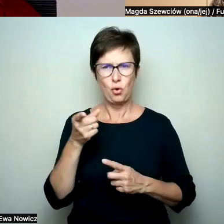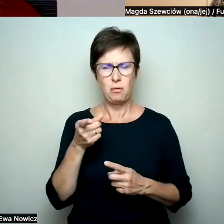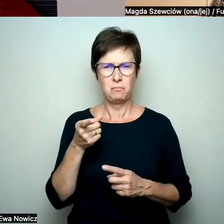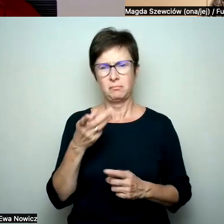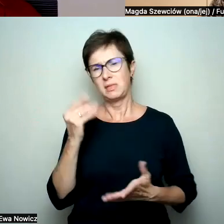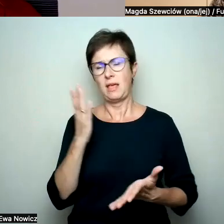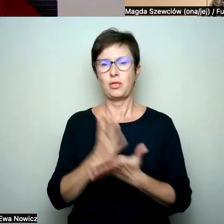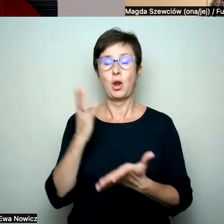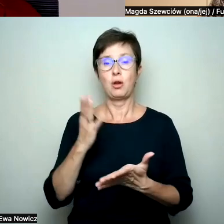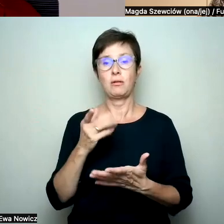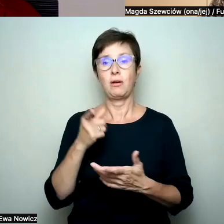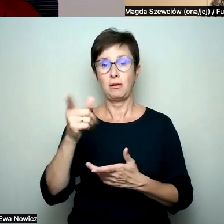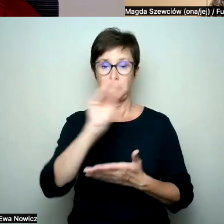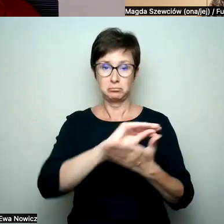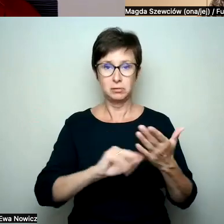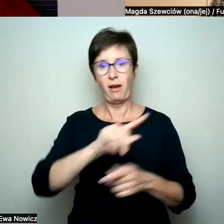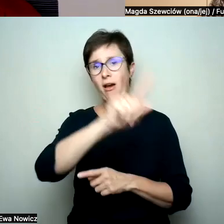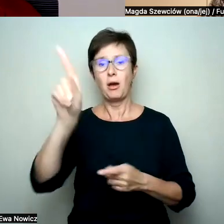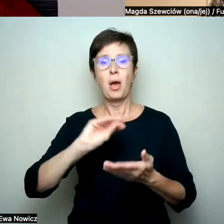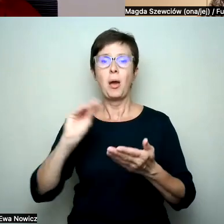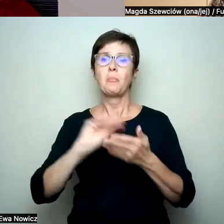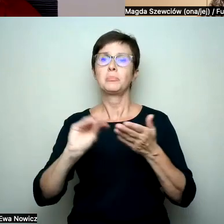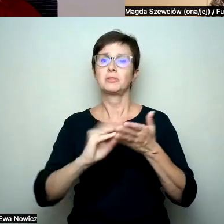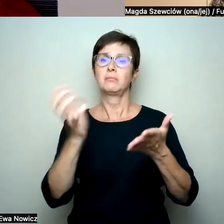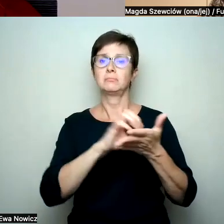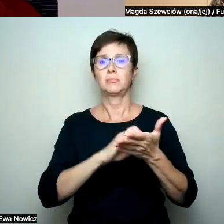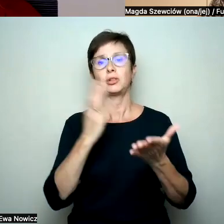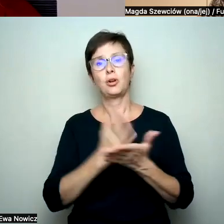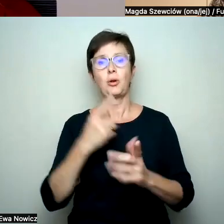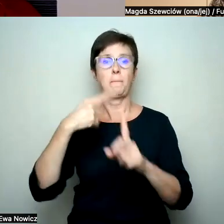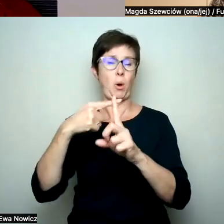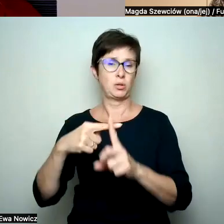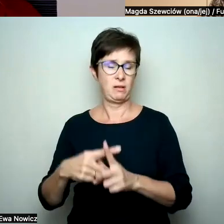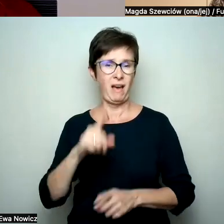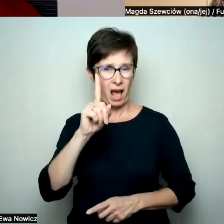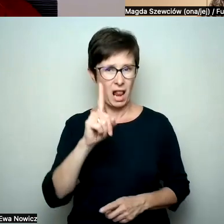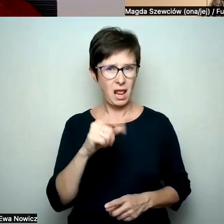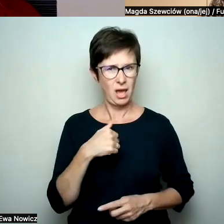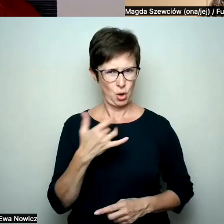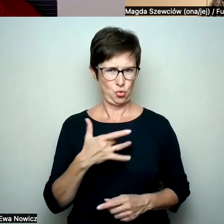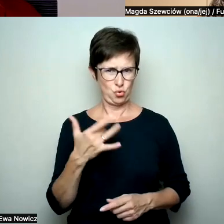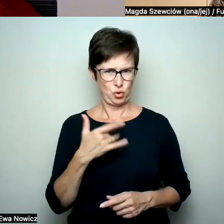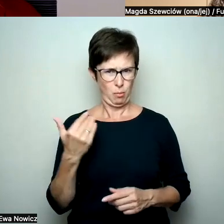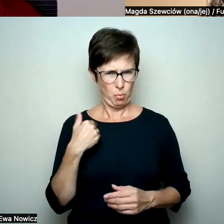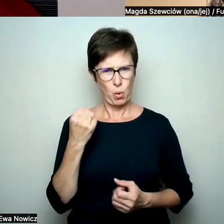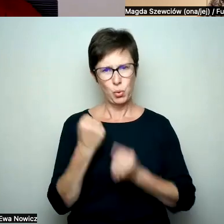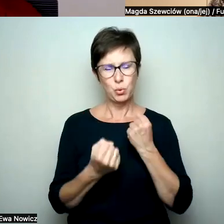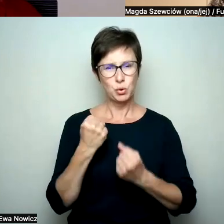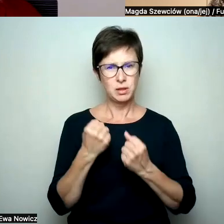dostawałaś same achy i ochy i klaski, tylko były też jakieś trudniejsze momenty